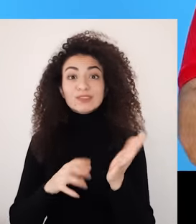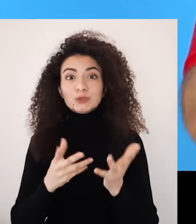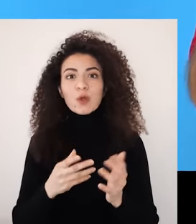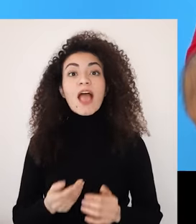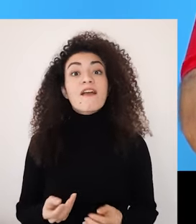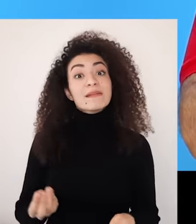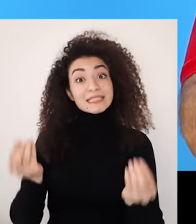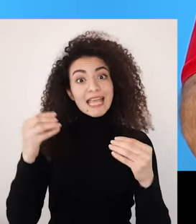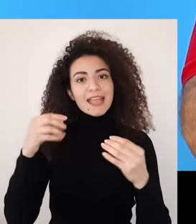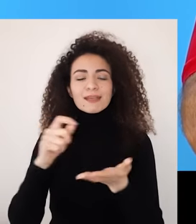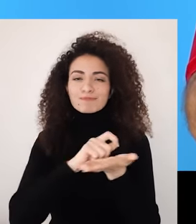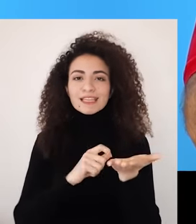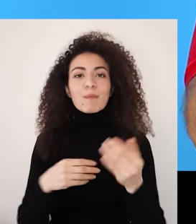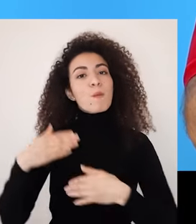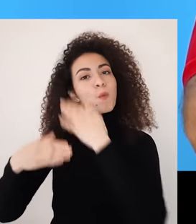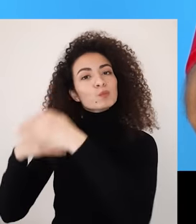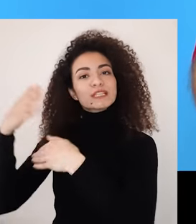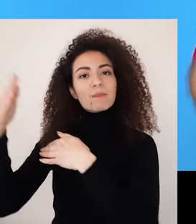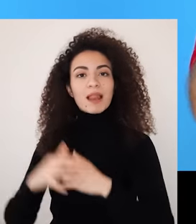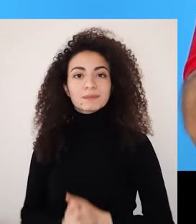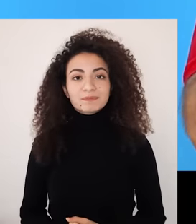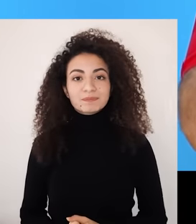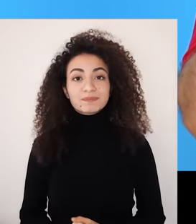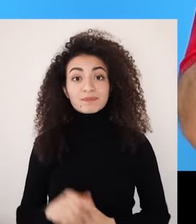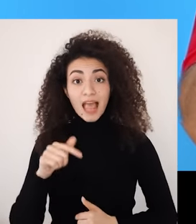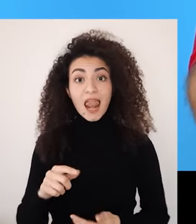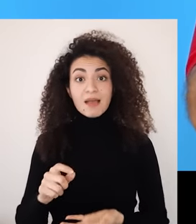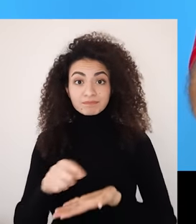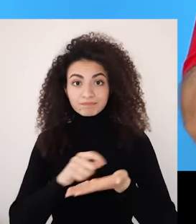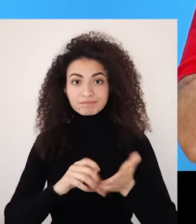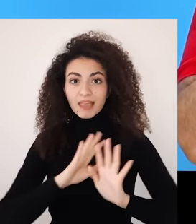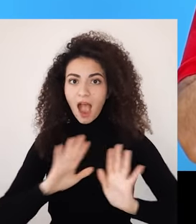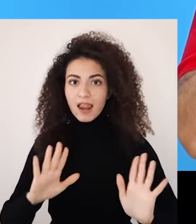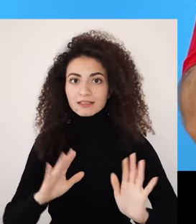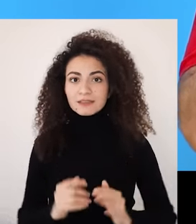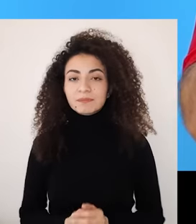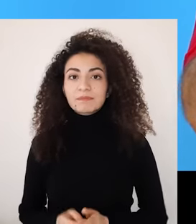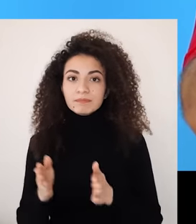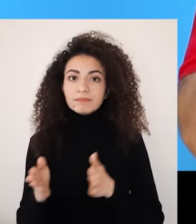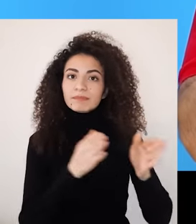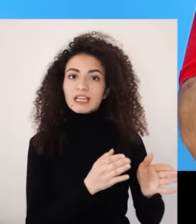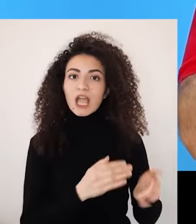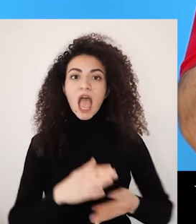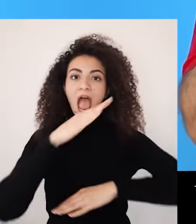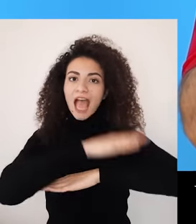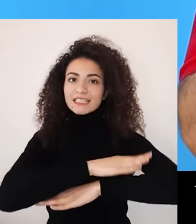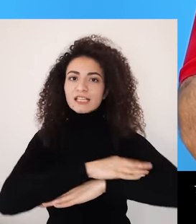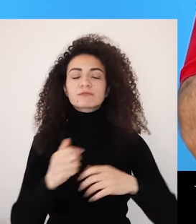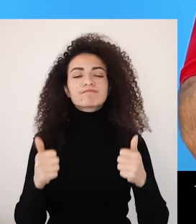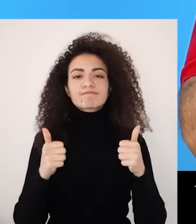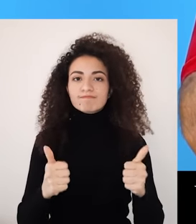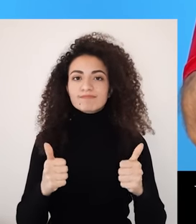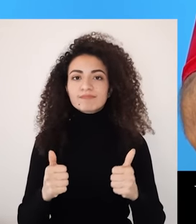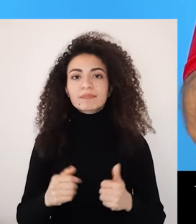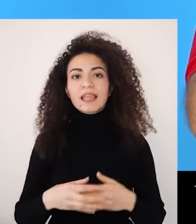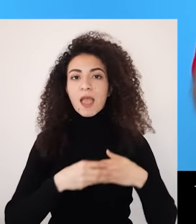وهلا صار عندك حقيبة من الأدوات اللي بتقدري تلجأي لها كل مرة بتمر بتحدي أو صعوبة معينة فيك تغني